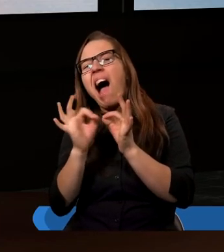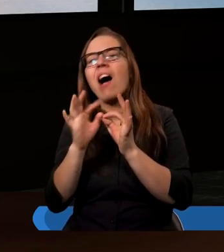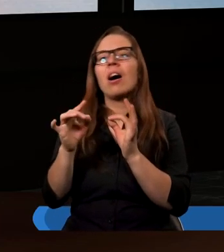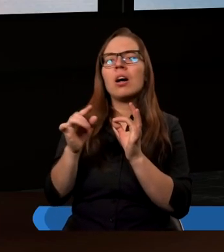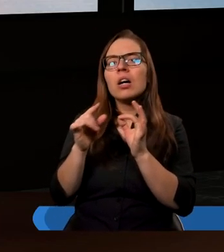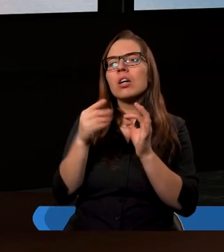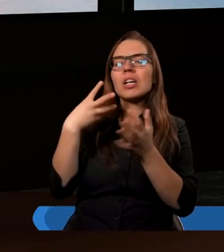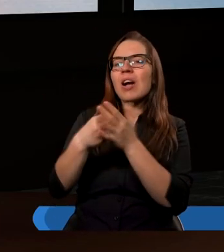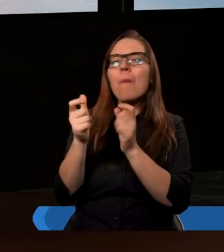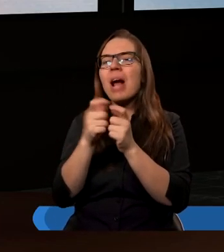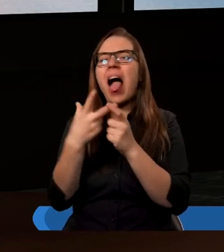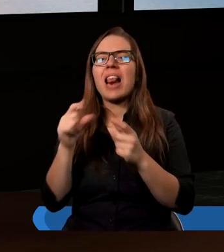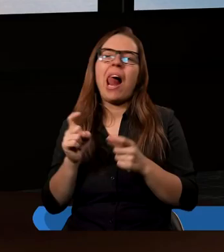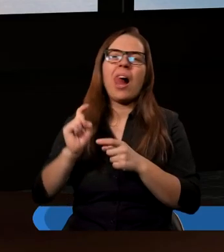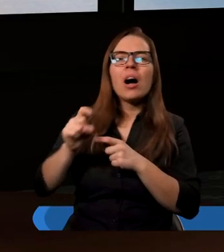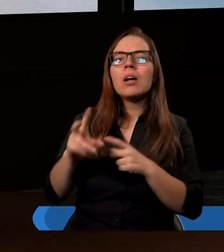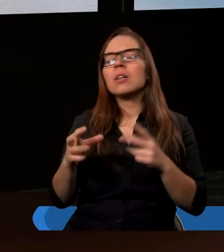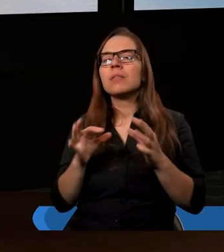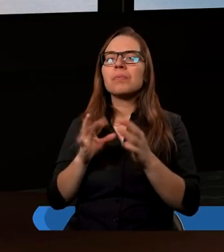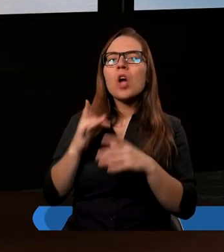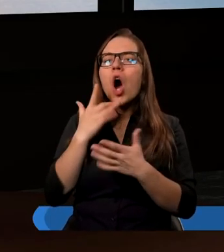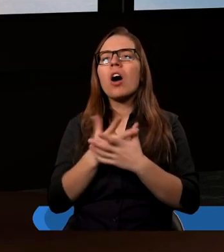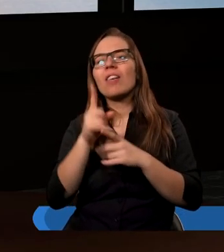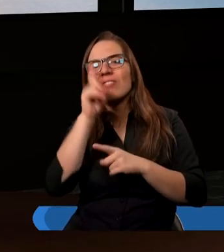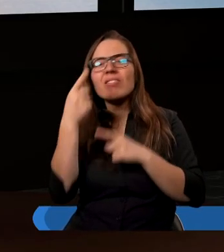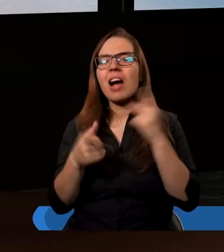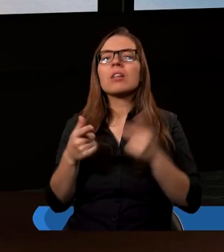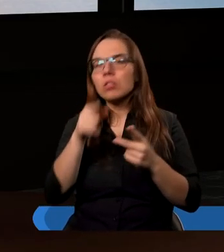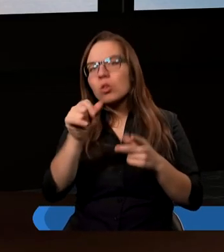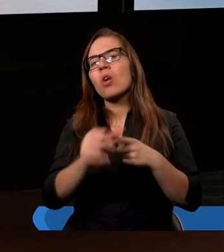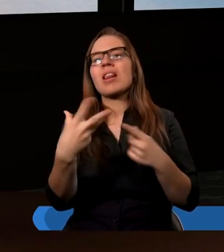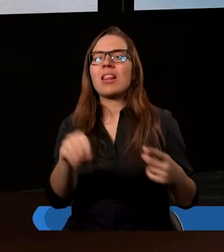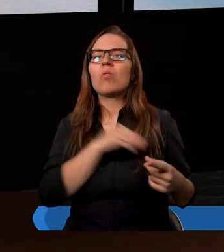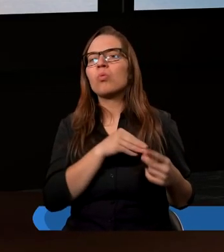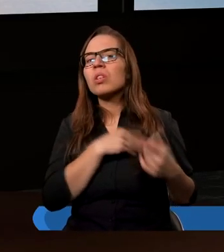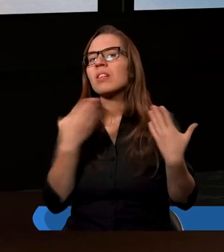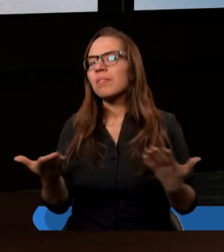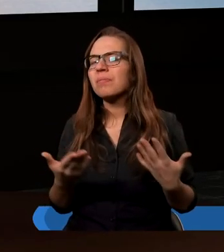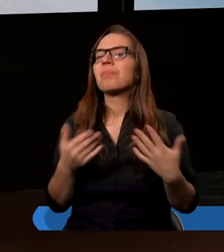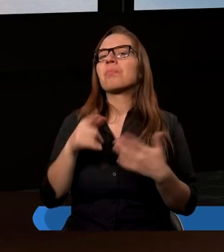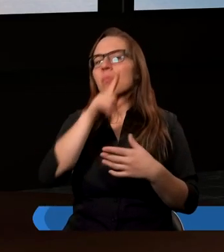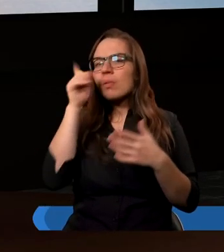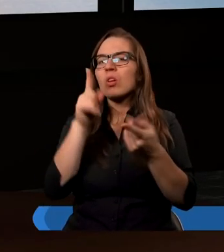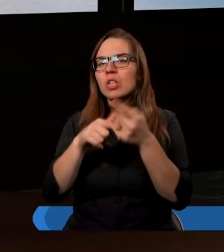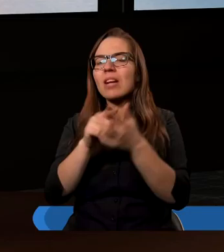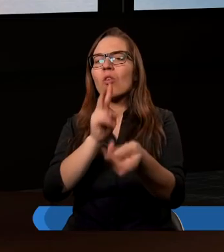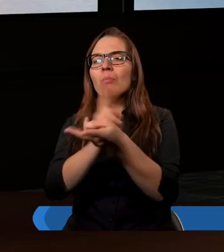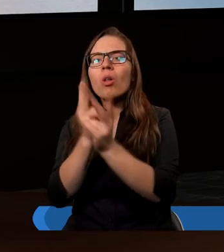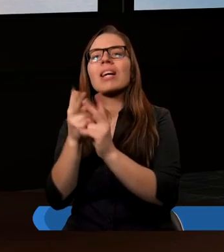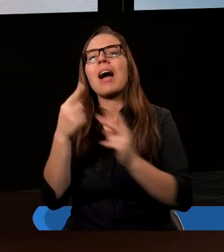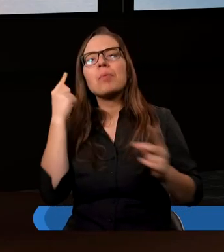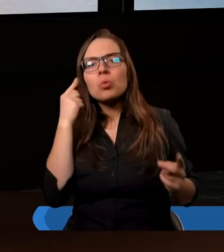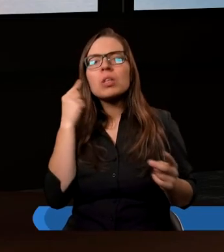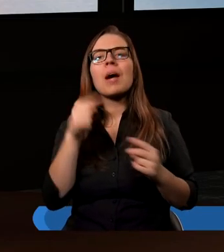dookoła się pojawiają takie sytuacje, z którymi my się spotykamy, my o tym słyszymy